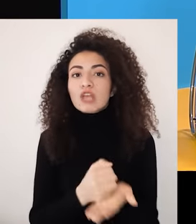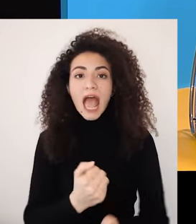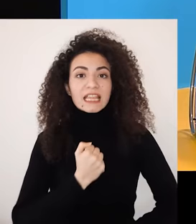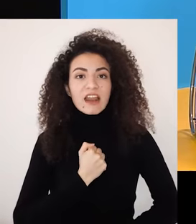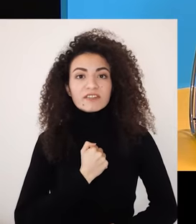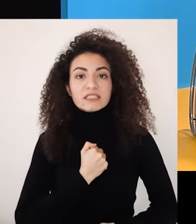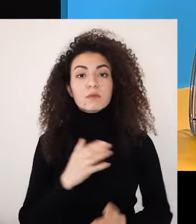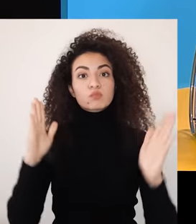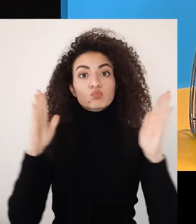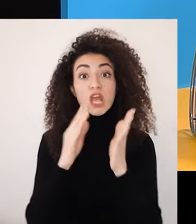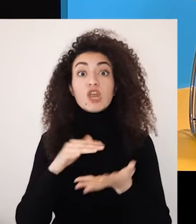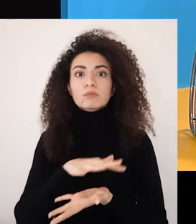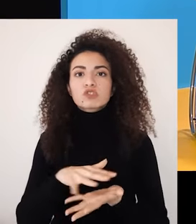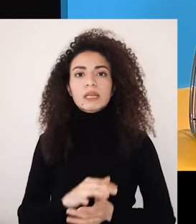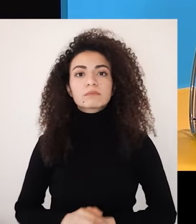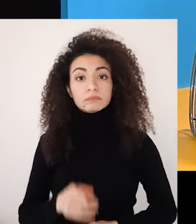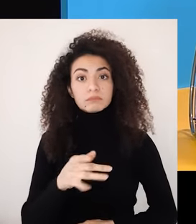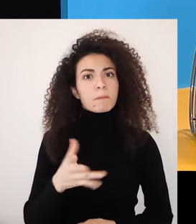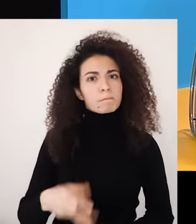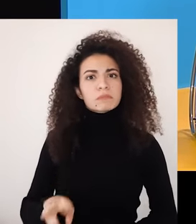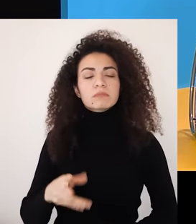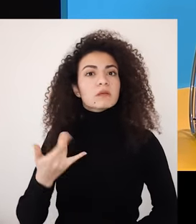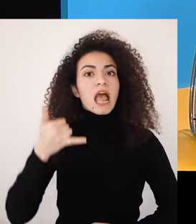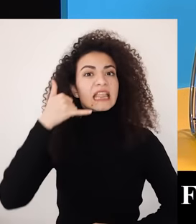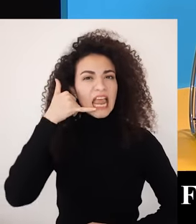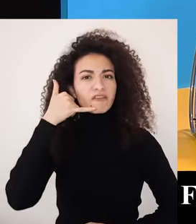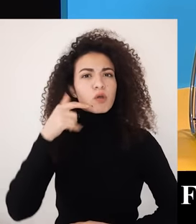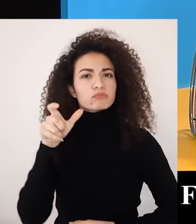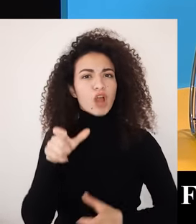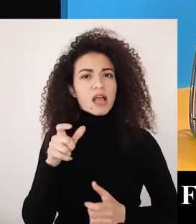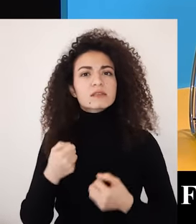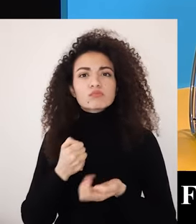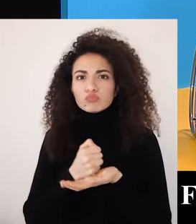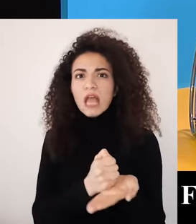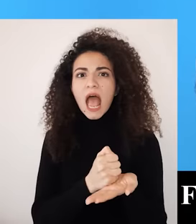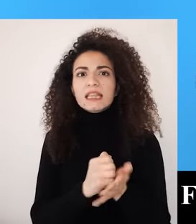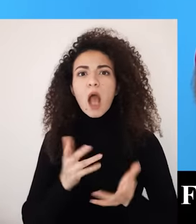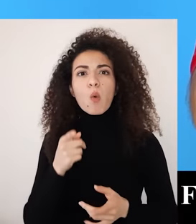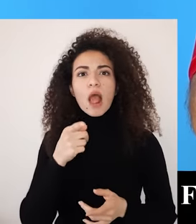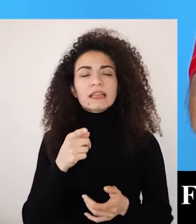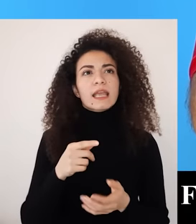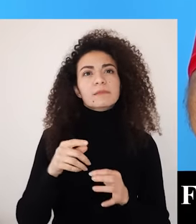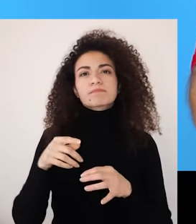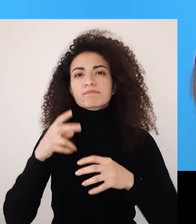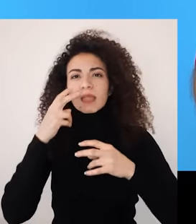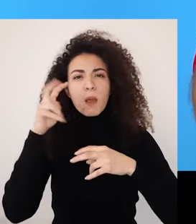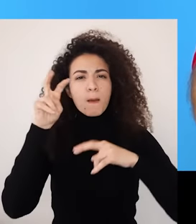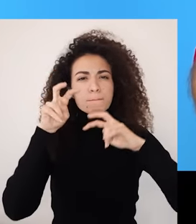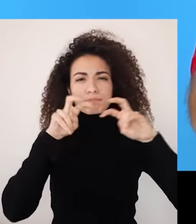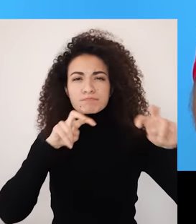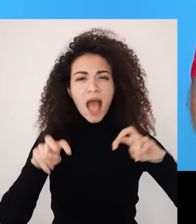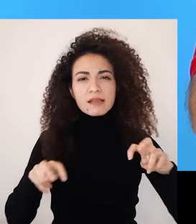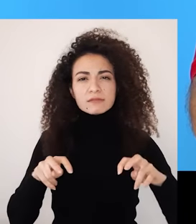منقوم فيها لمساعدة أنفسنا للإقتراب من حل المشكلة مثلاً بموقف أو مشكلة اللي عم تخترب بريها شو هي